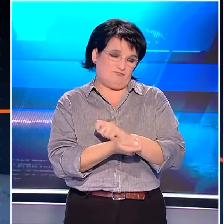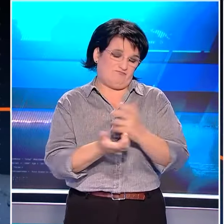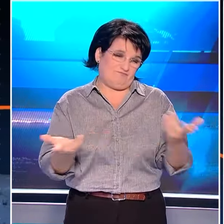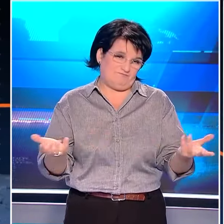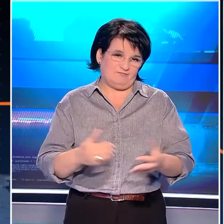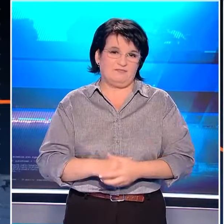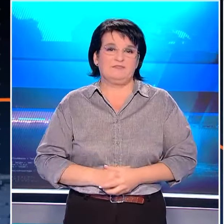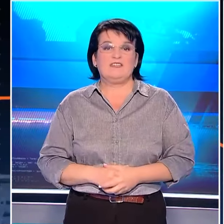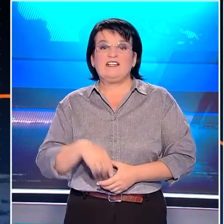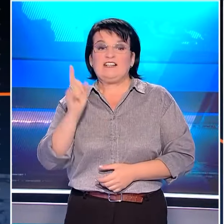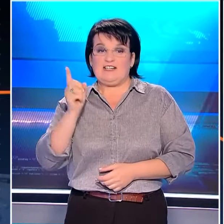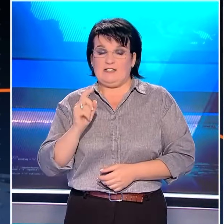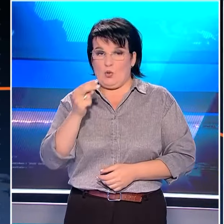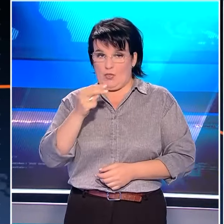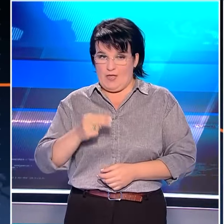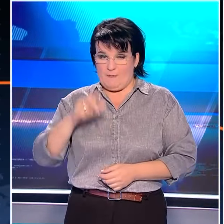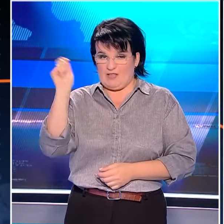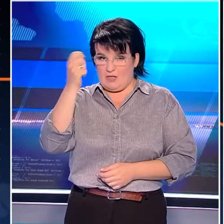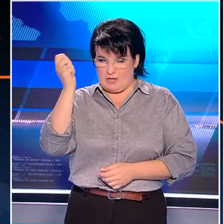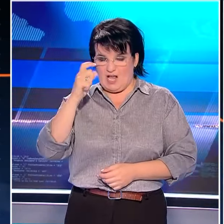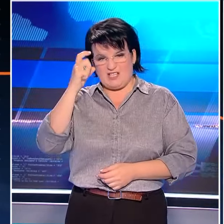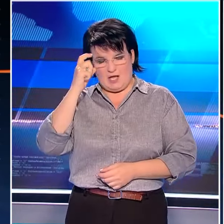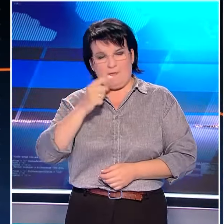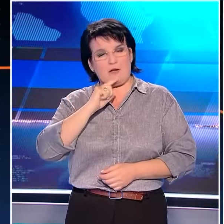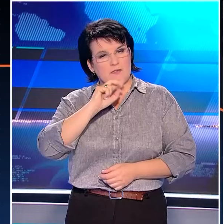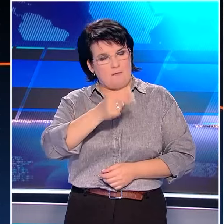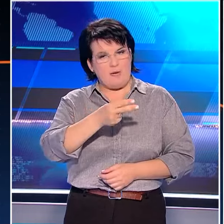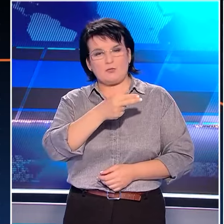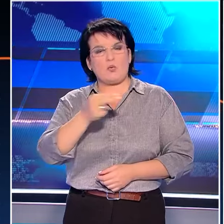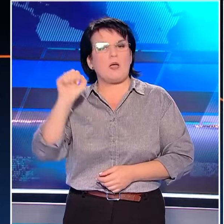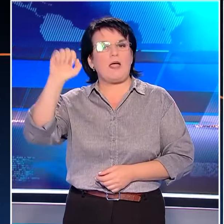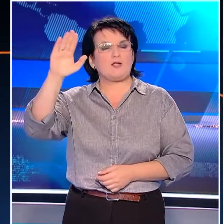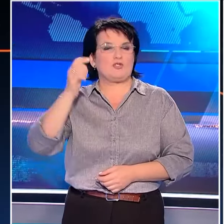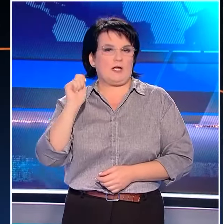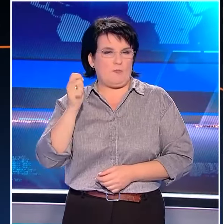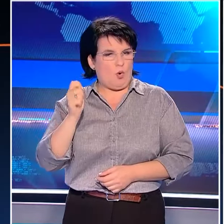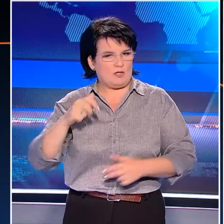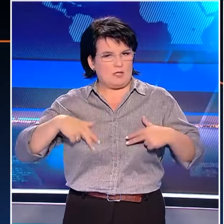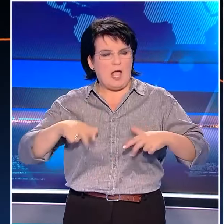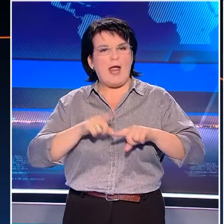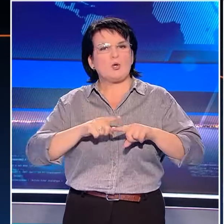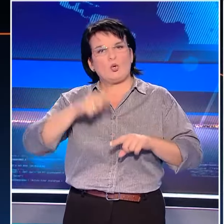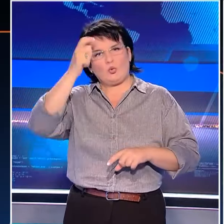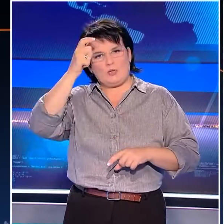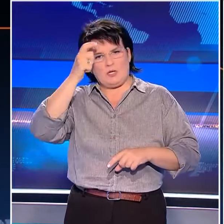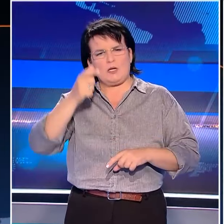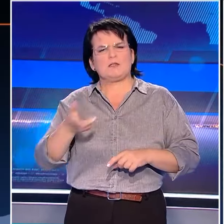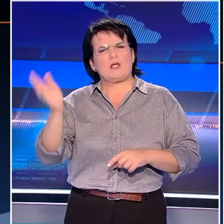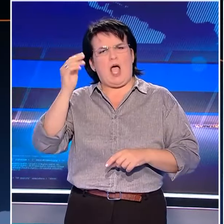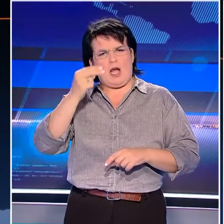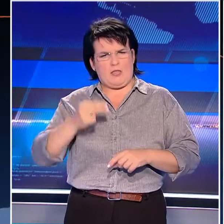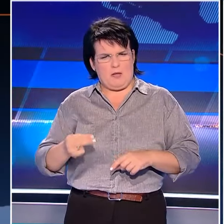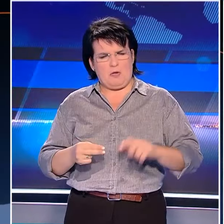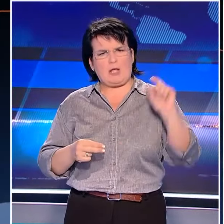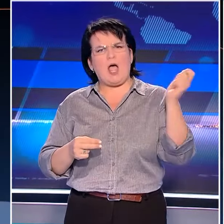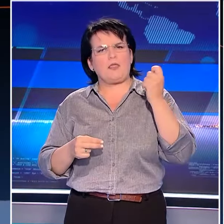Ιδιαίτερα επικριτικός τα εθνικά ήταν ο Αντώνης Σαμαράς αποδομώντας την εξωτερική πολιτική της κυβέρνησης τα ελληνοτουρκικά και όχι μόνο. Τα